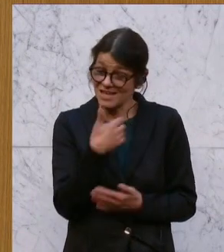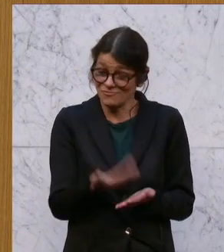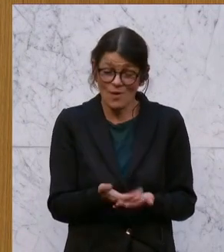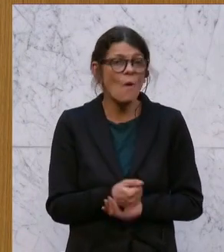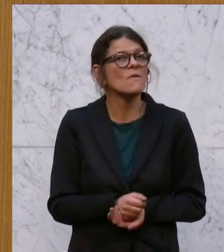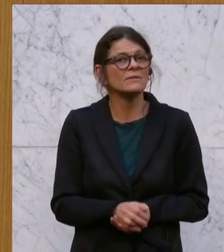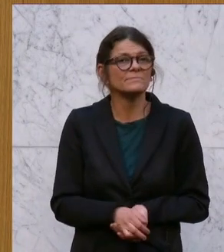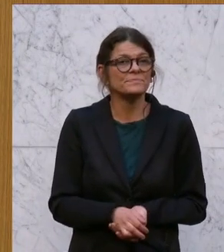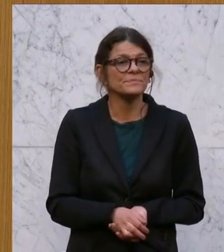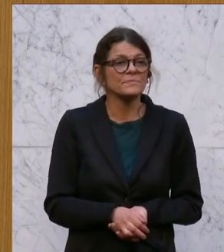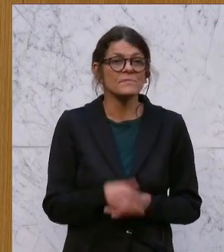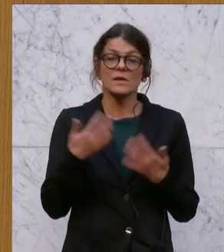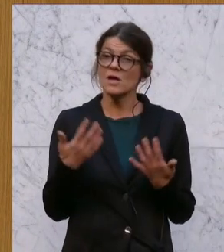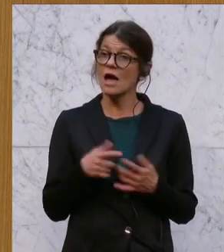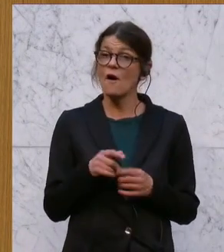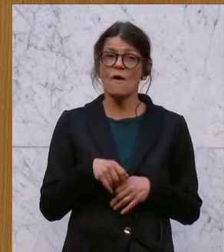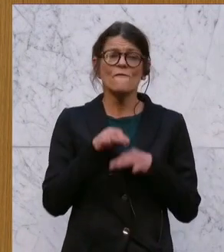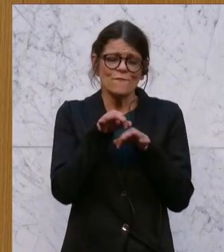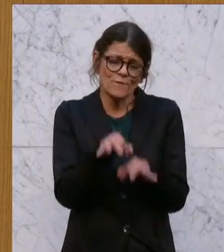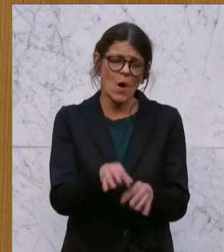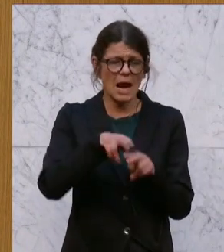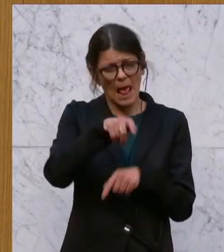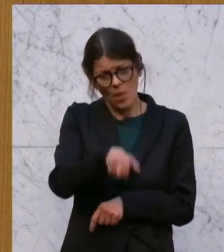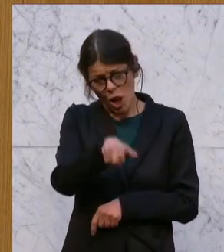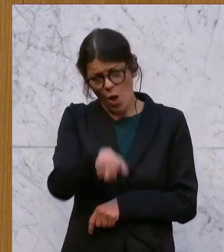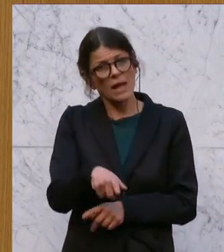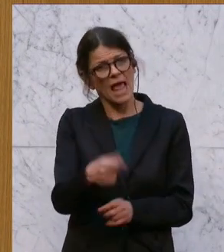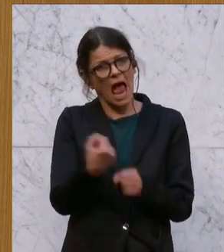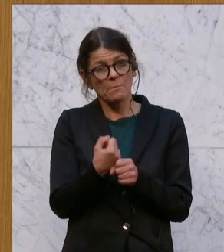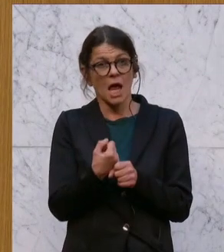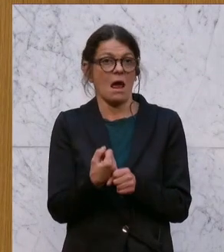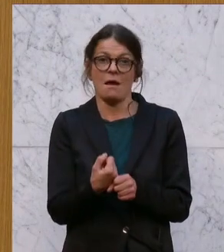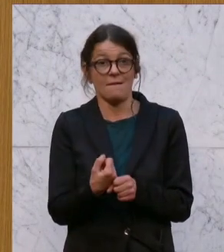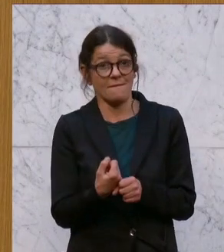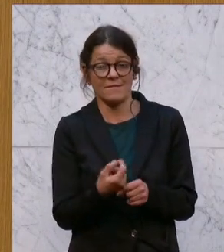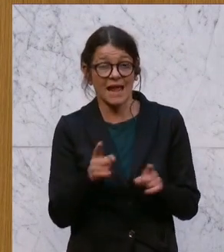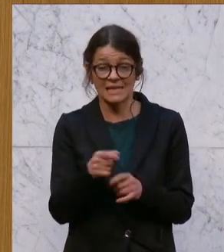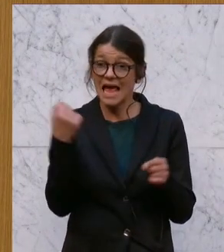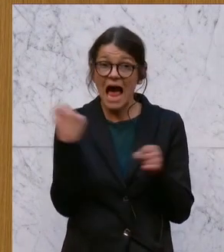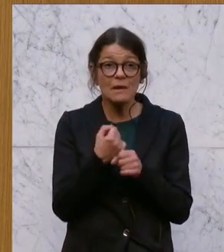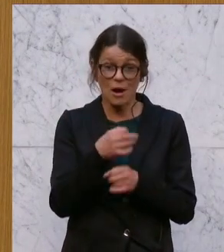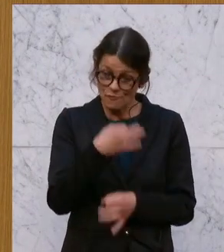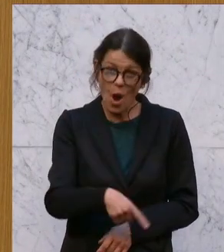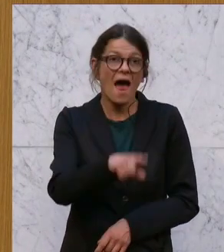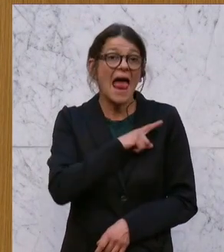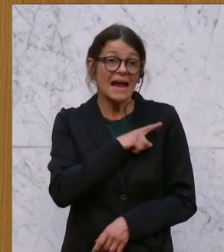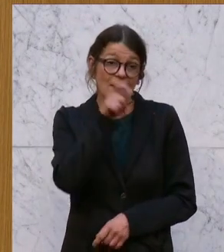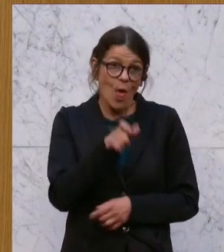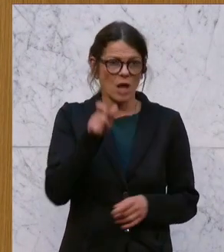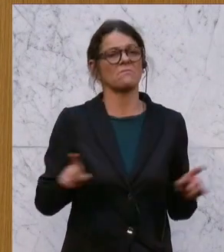dass das für die kleinen Leute ein Arbeiten wäre, sondern es ist ein Arbeiten für die eigenen Leute.